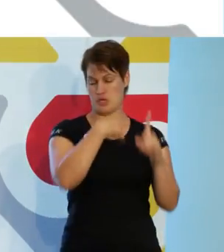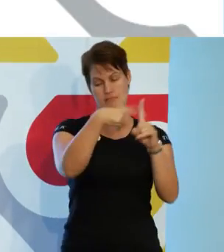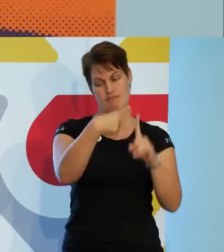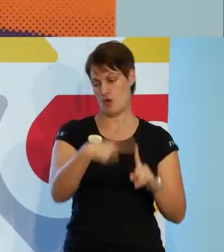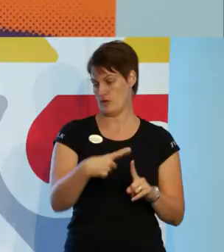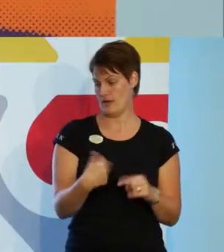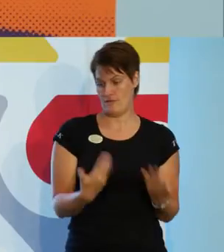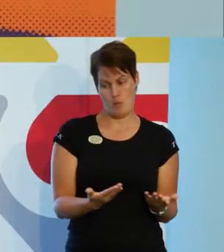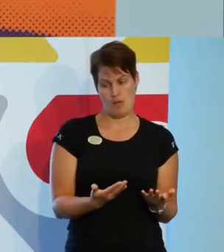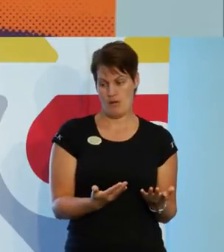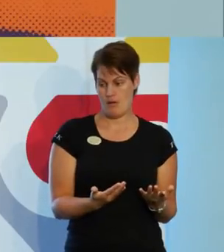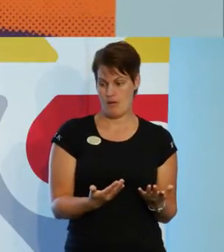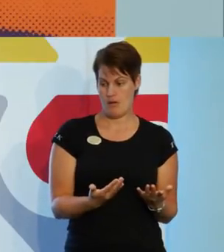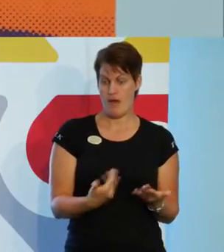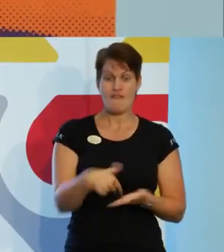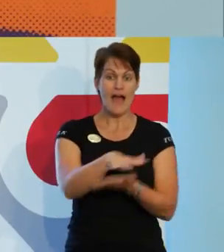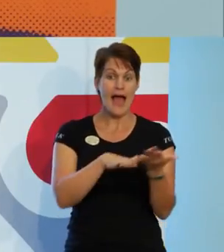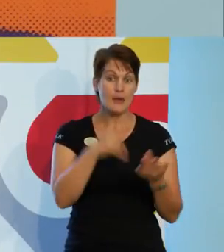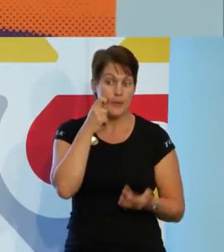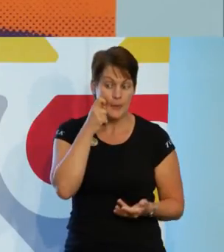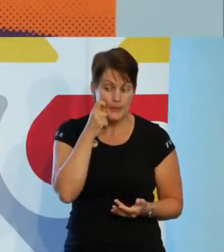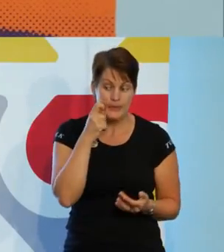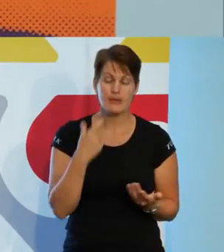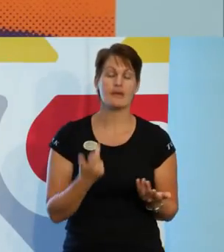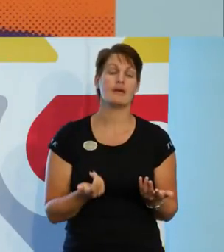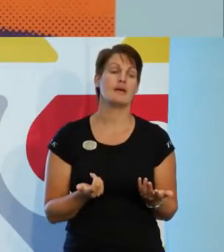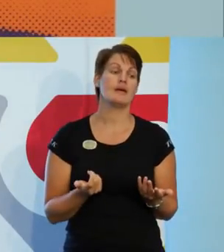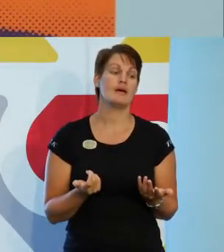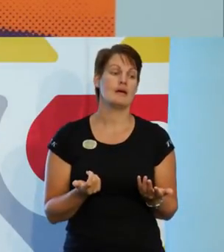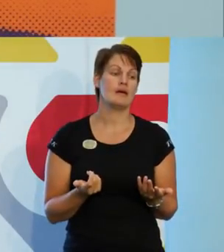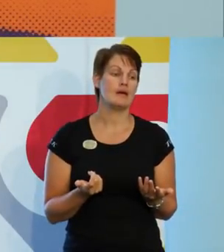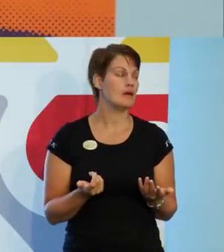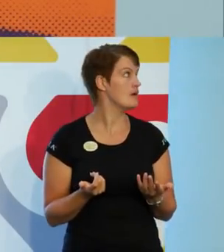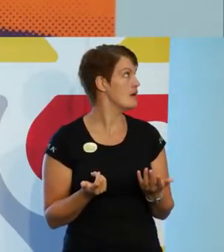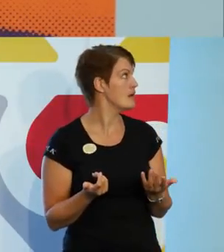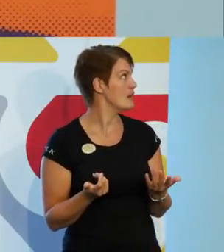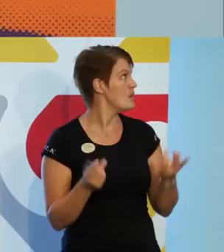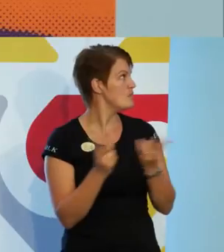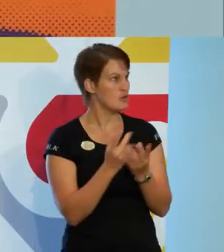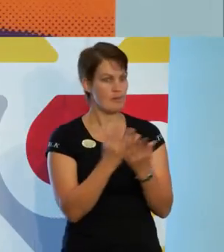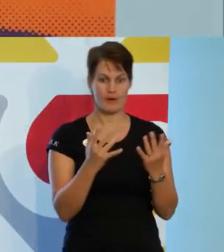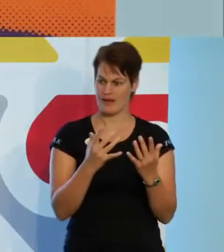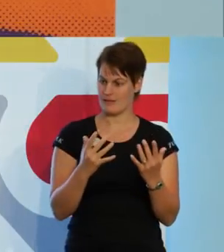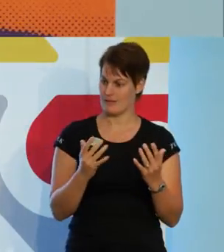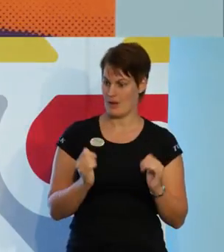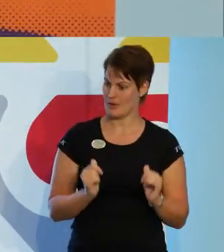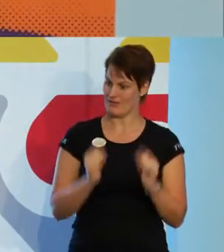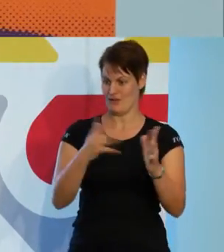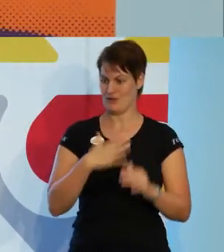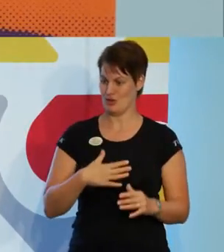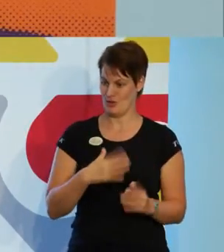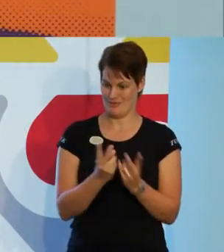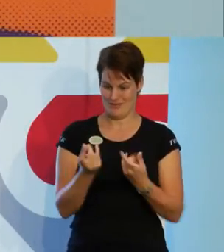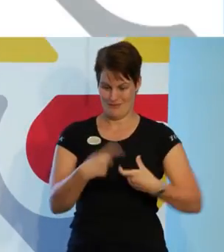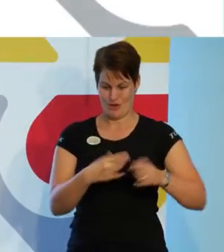Vi kan också lägga på färg på huden här. Och så får vi andra förgivetaganden. Kopplat till